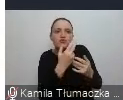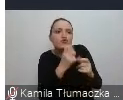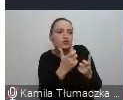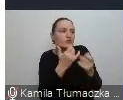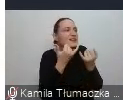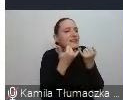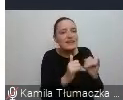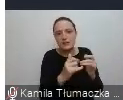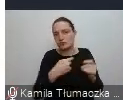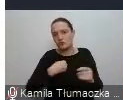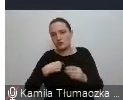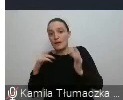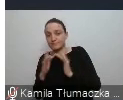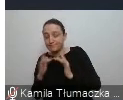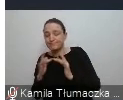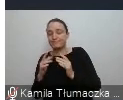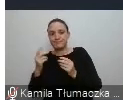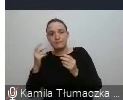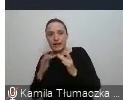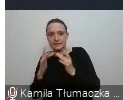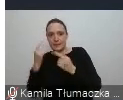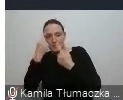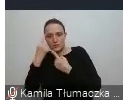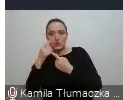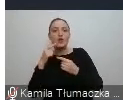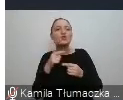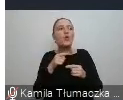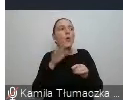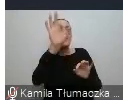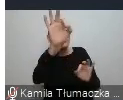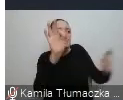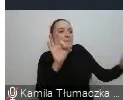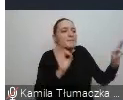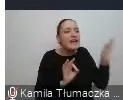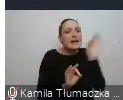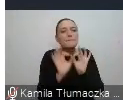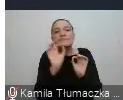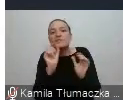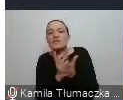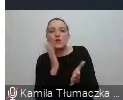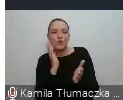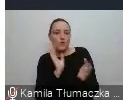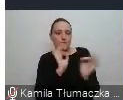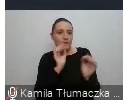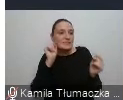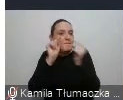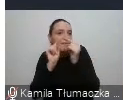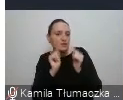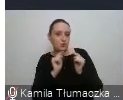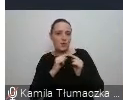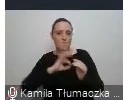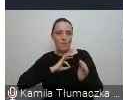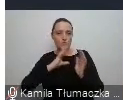wybieramy z tego potoku informacji, którym ktoś nas uracza, tylko te informacje, które pasują do naszego